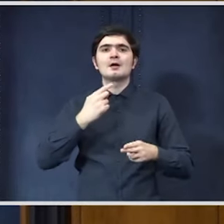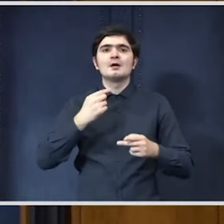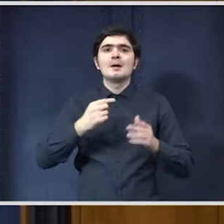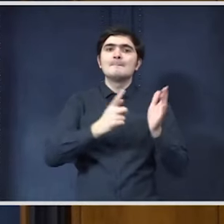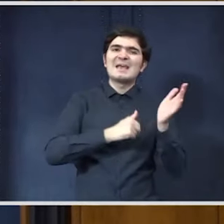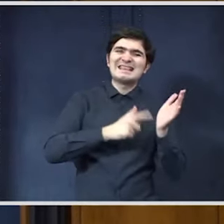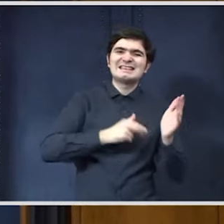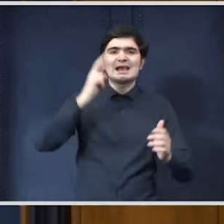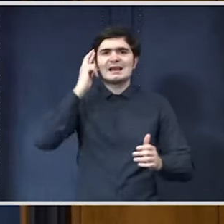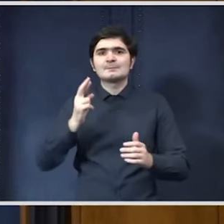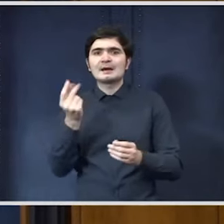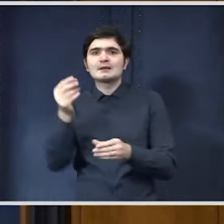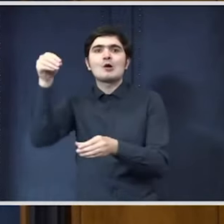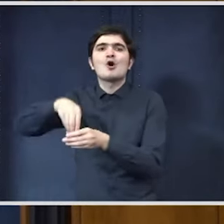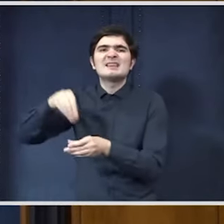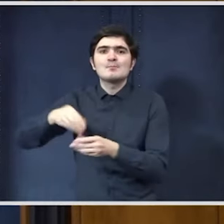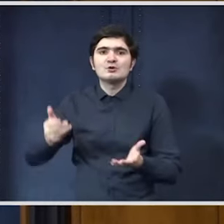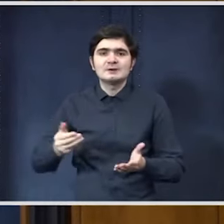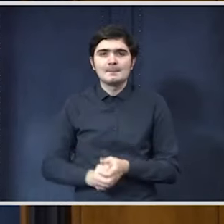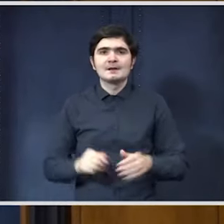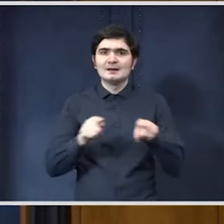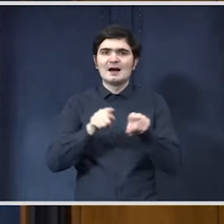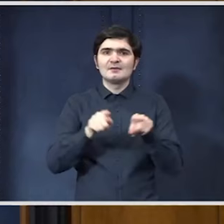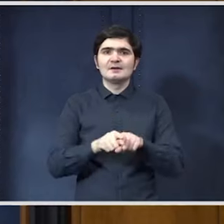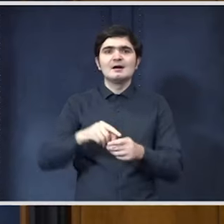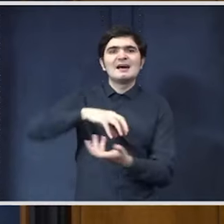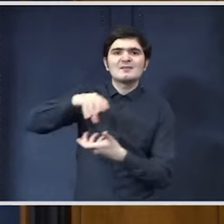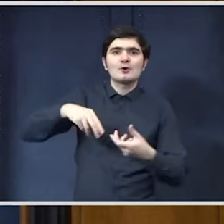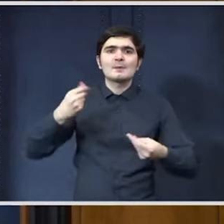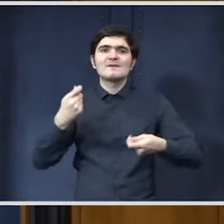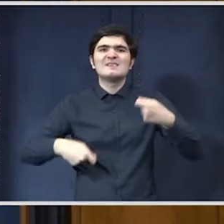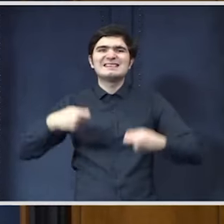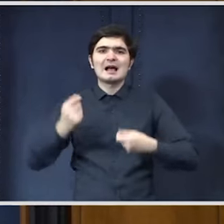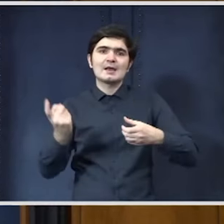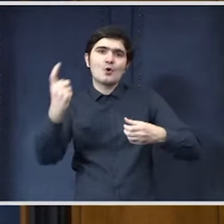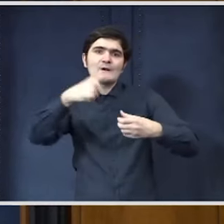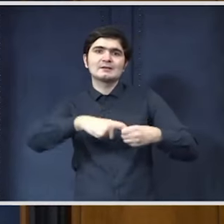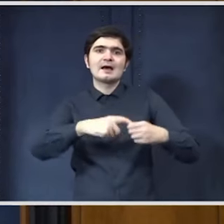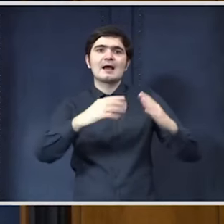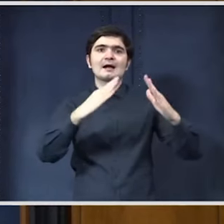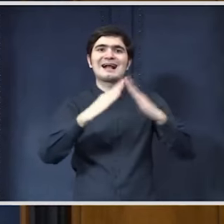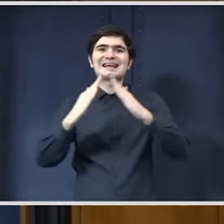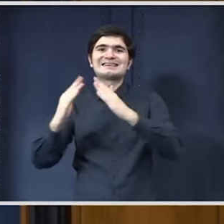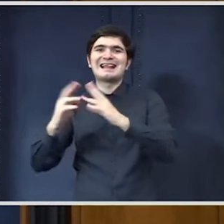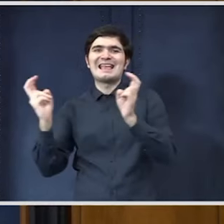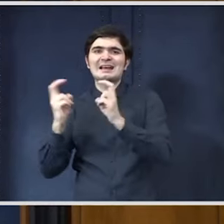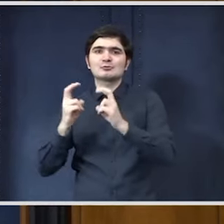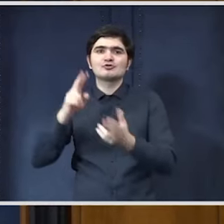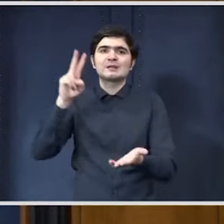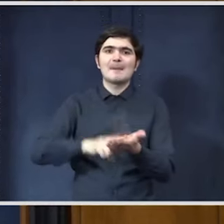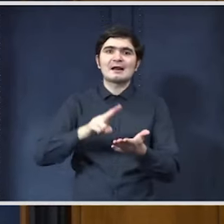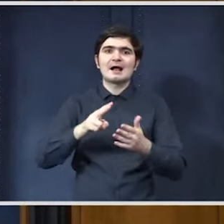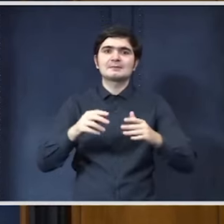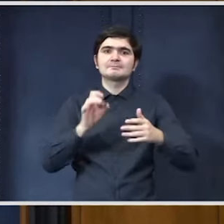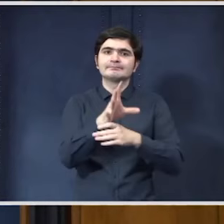contributivitate. De asemenea, reforme fiscale, conectarea caselor electronice de marcat, astfel încât să avem